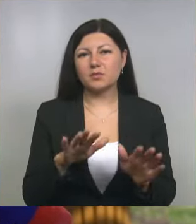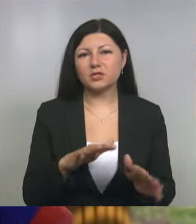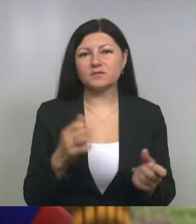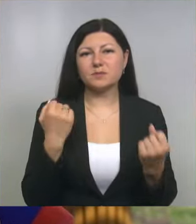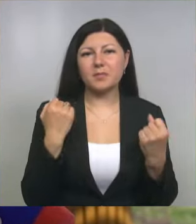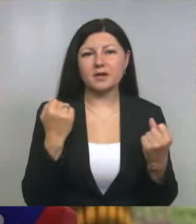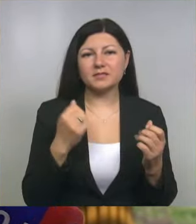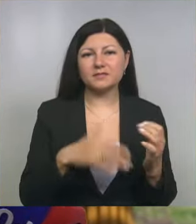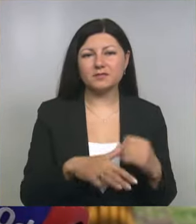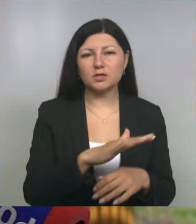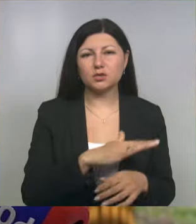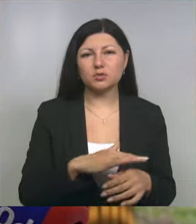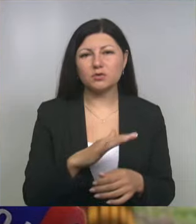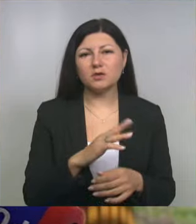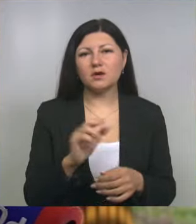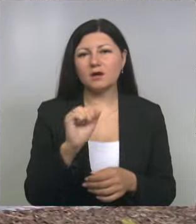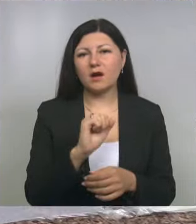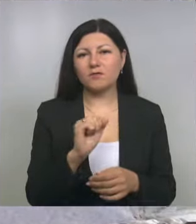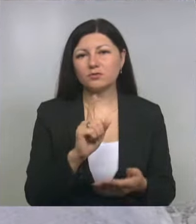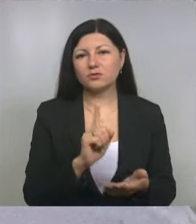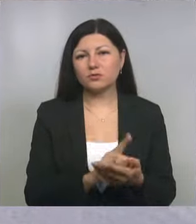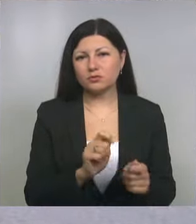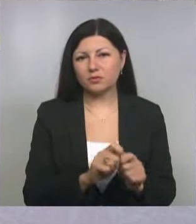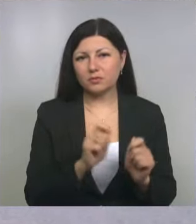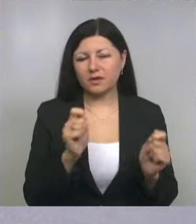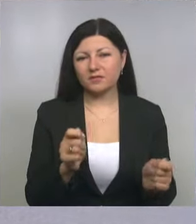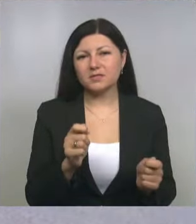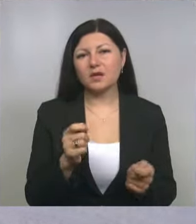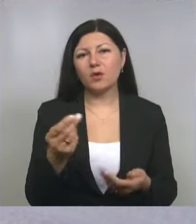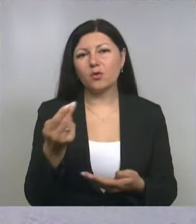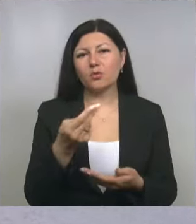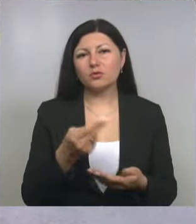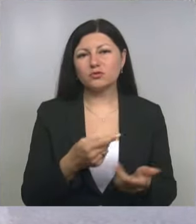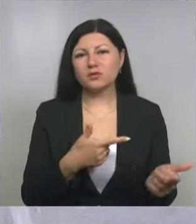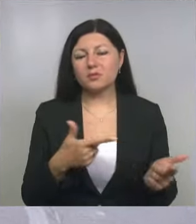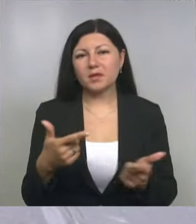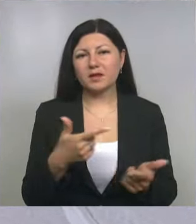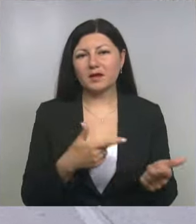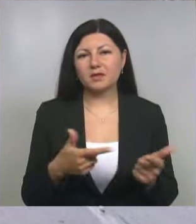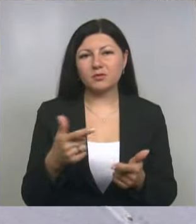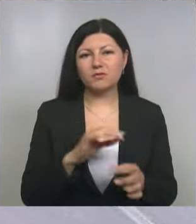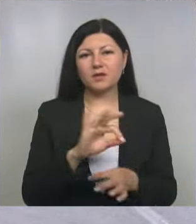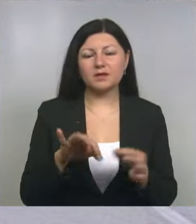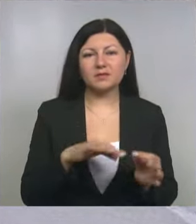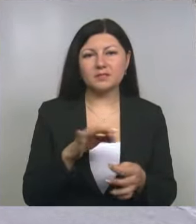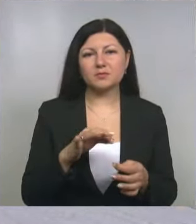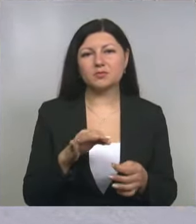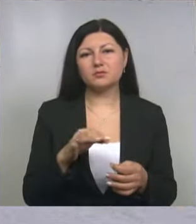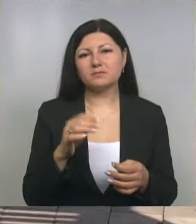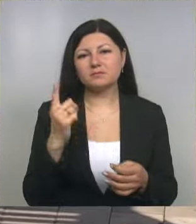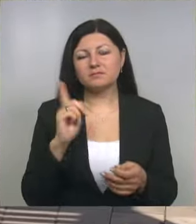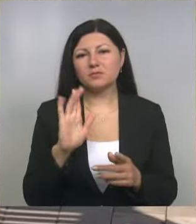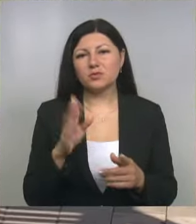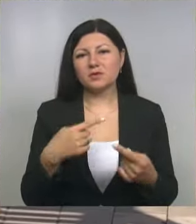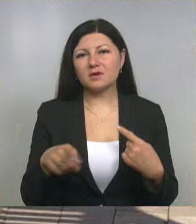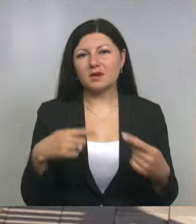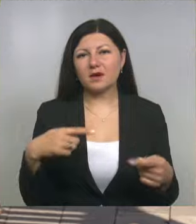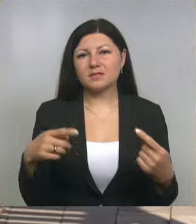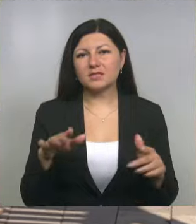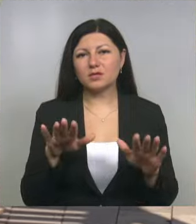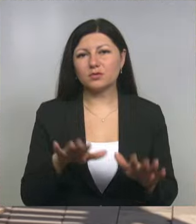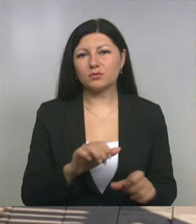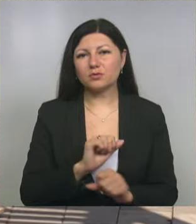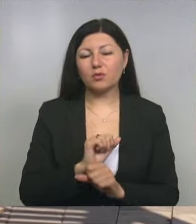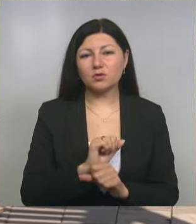спортивной зоне. К августу должен появиться. Художники подготовили концепцию. И предполагалось, что будут разные зоны отдыха. Но мы